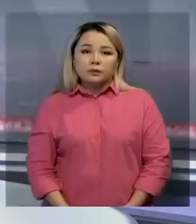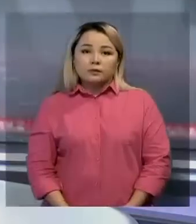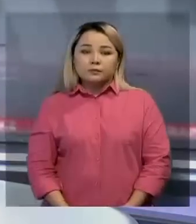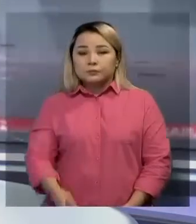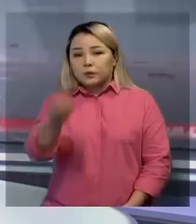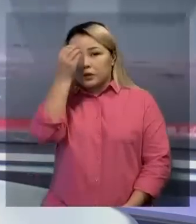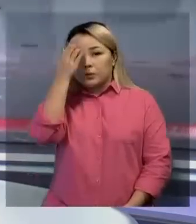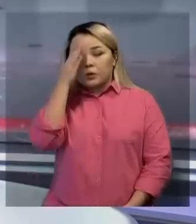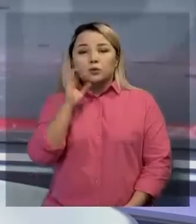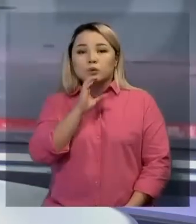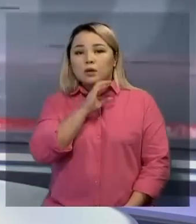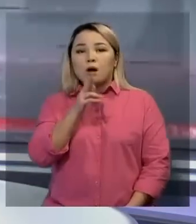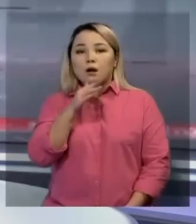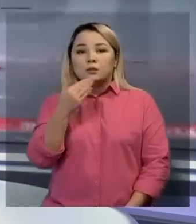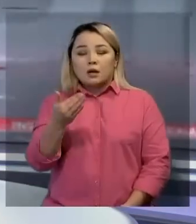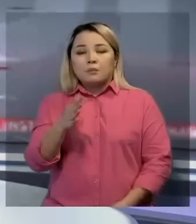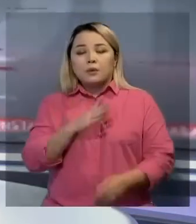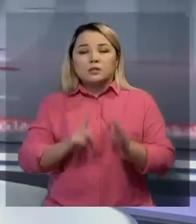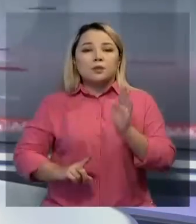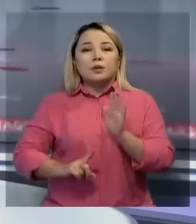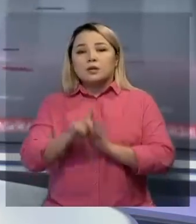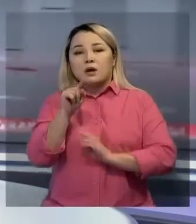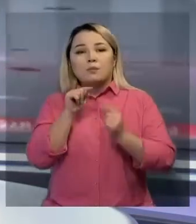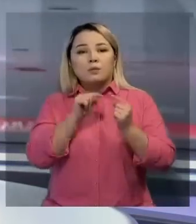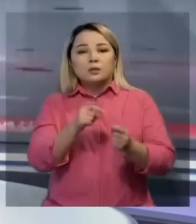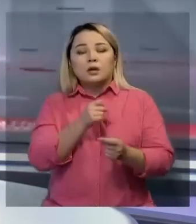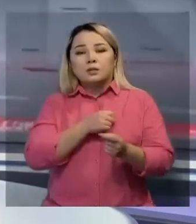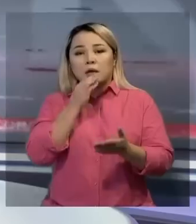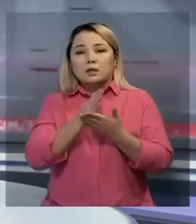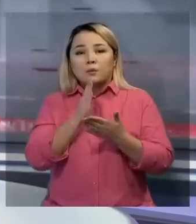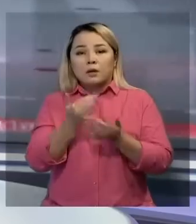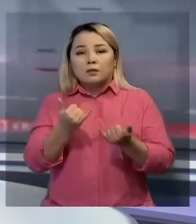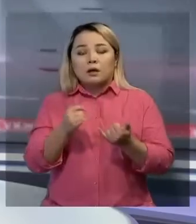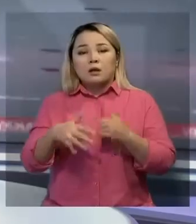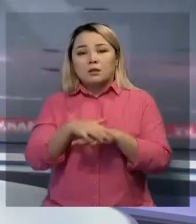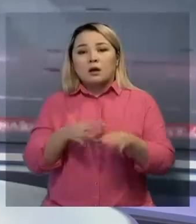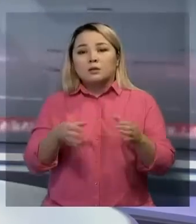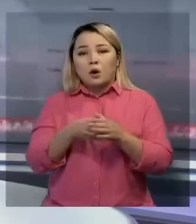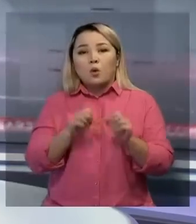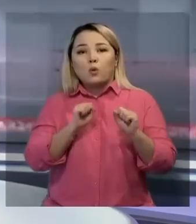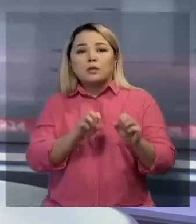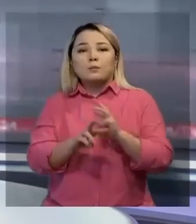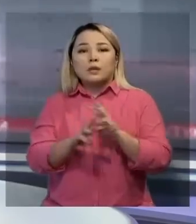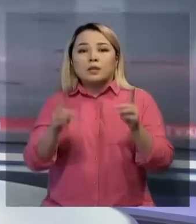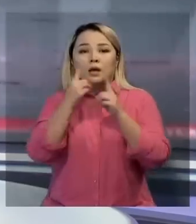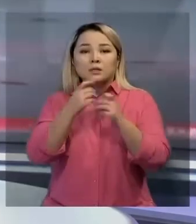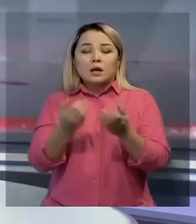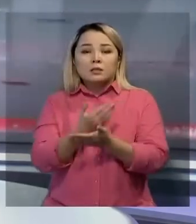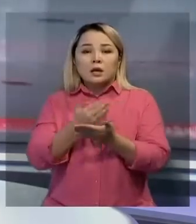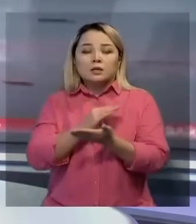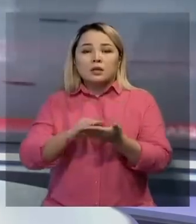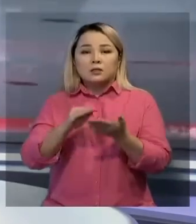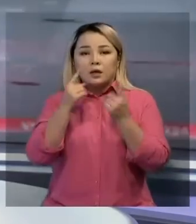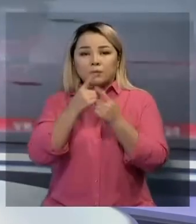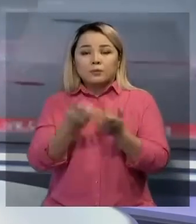Жапуния солысы Қарияның зымыран ұшырғаннан аразым. Бұл туралы жергілікті әйхін қабагенттігі қорғанс министерлігіне сілтеме